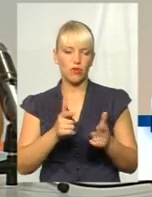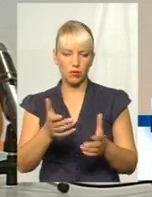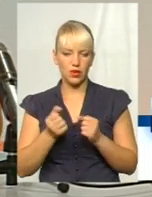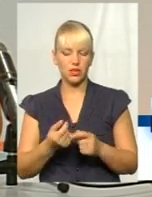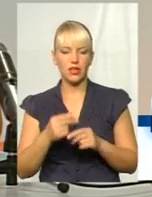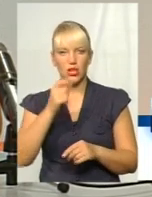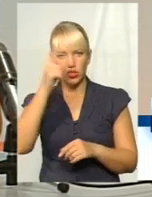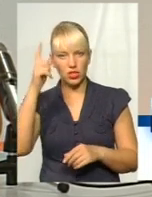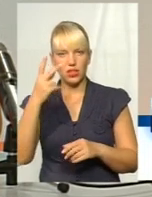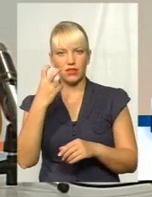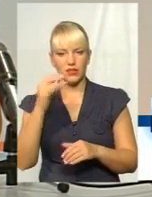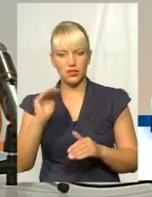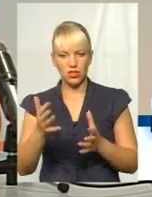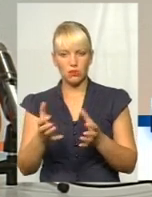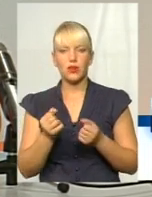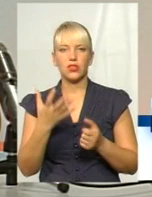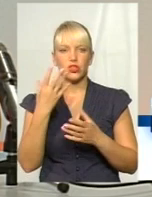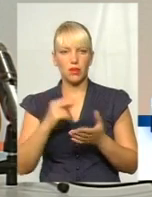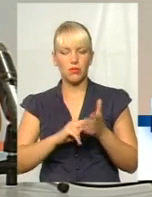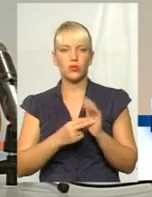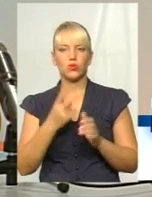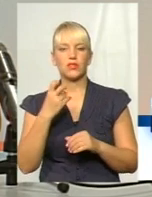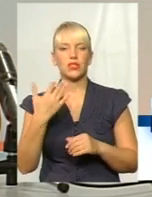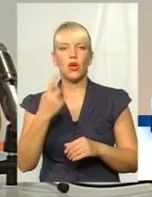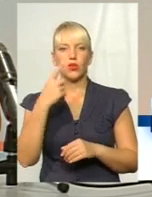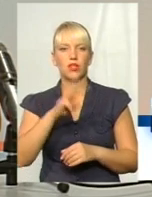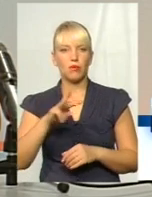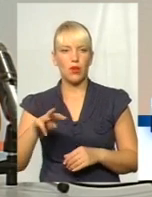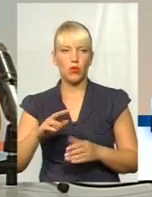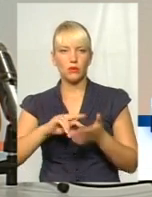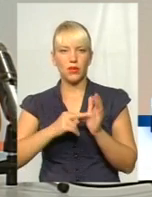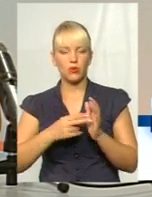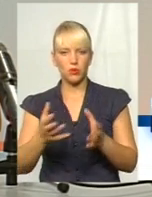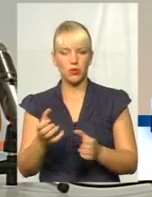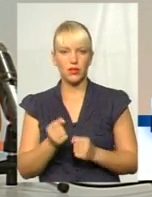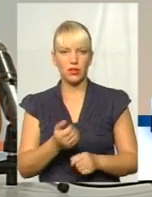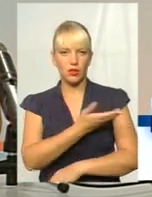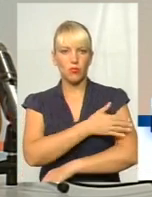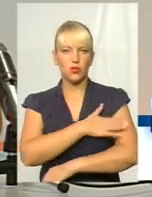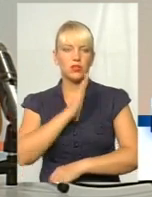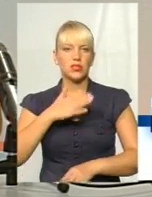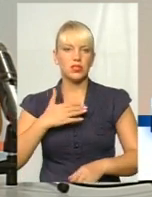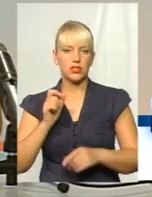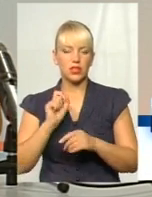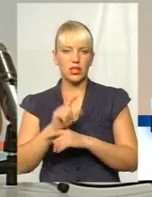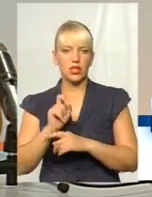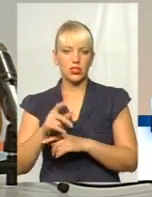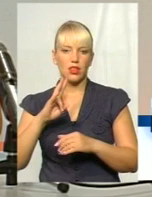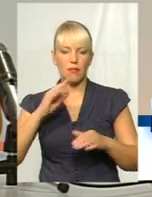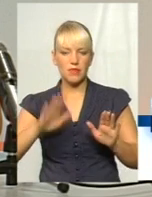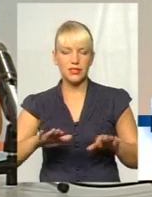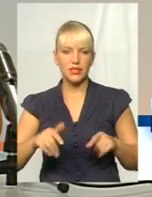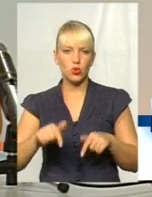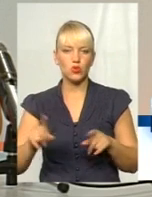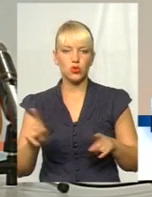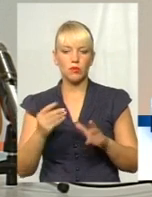тисяч уже прийняла, і ще 140 тисяч планує прийняти, близько мільйона людей Польща планує прийняти. Наша задача отут на місці, для того,